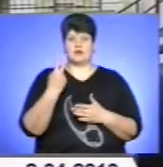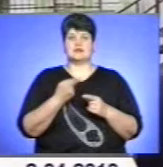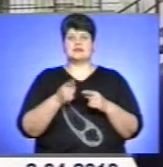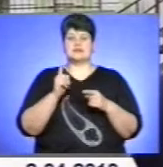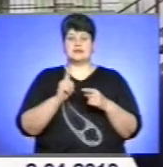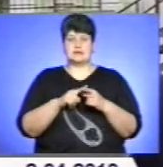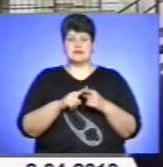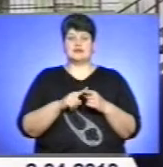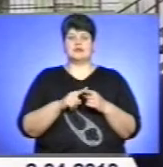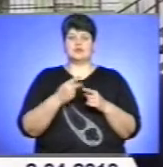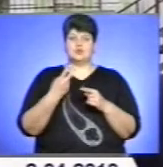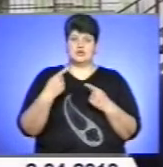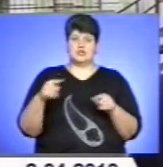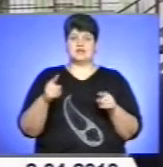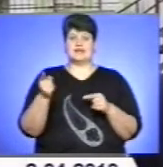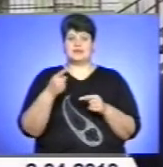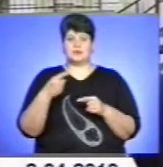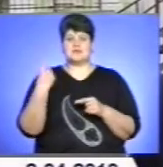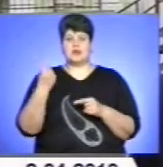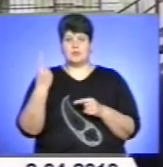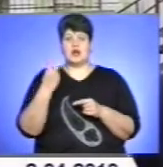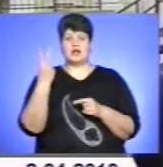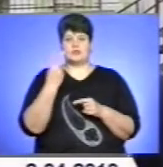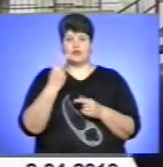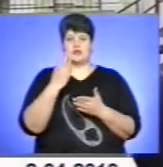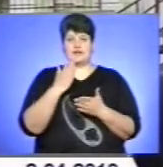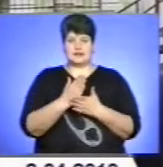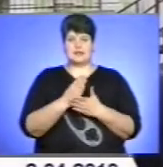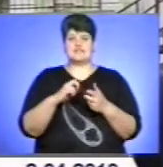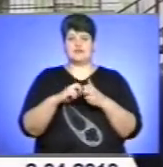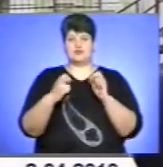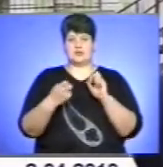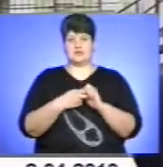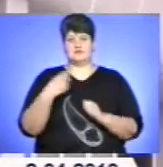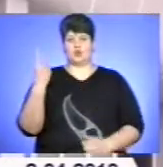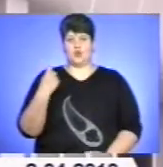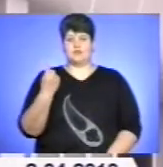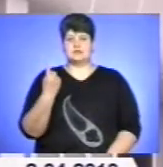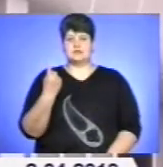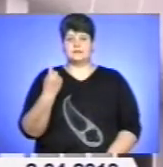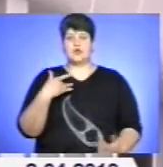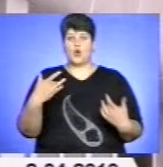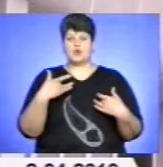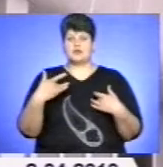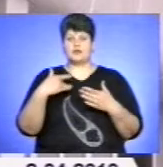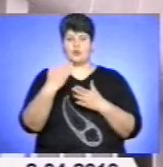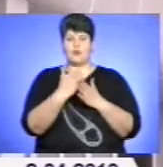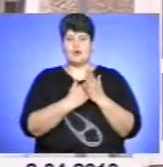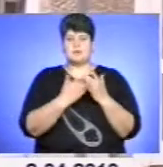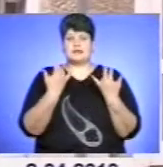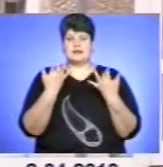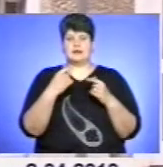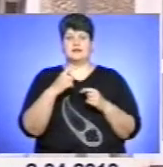Двоє є жителями Тернопільської області, а також двоє із них є жителями Івано-Франківської області. Концертну програму після декілька